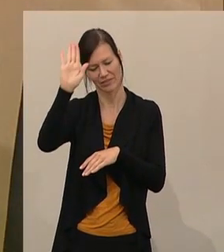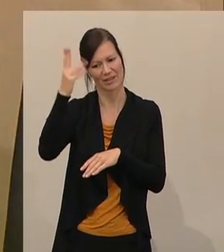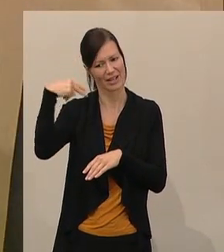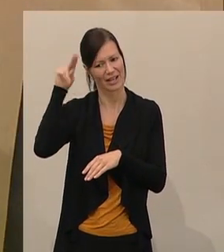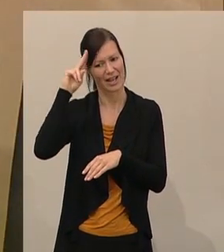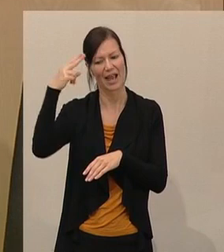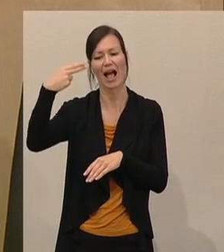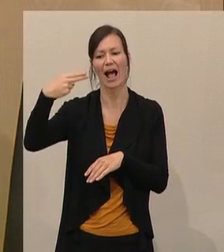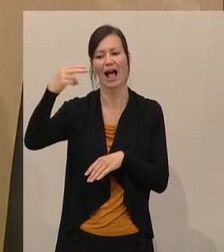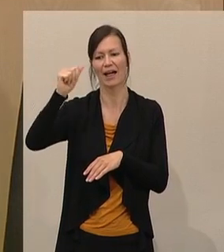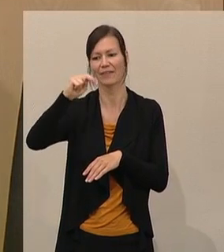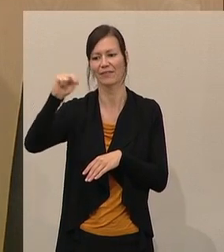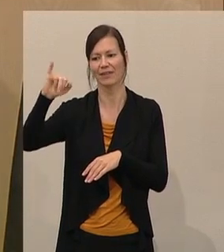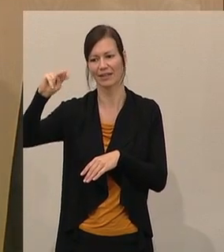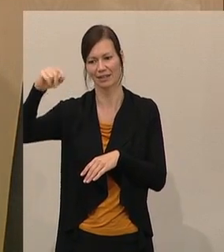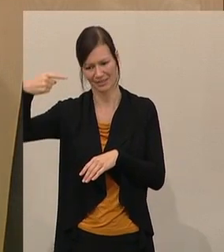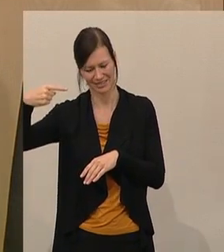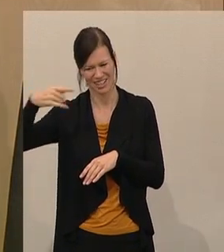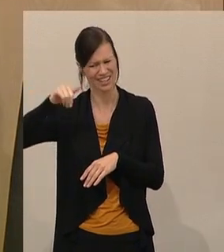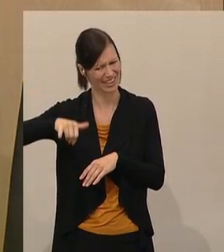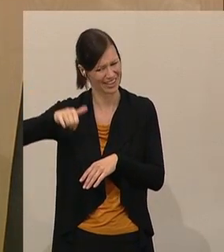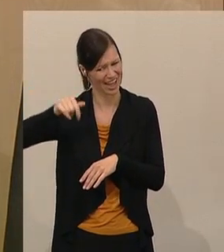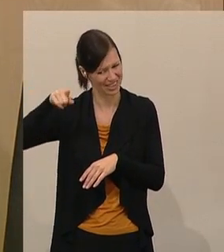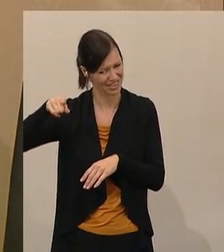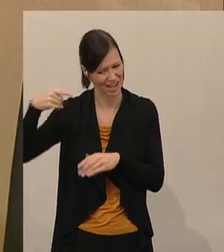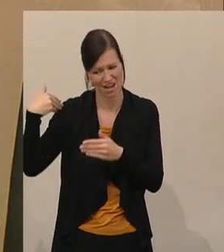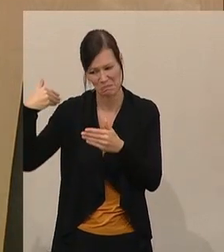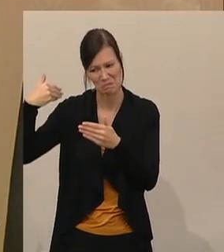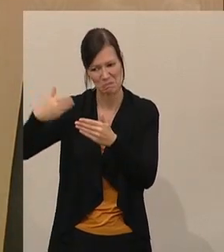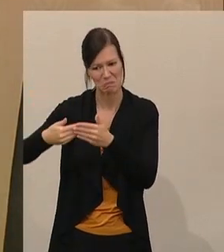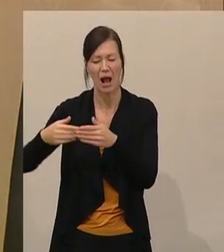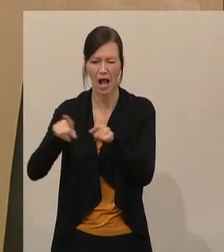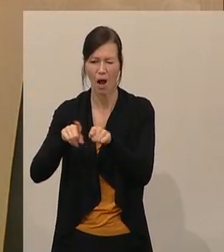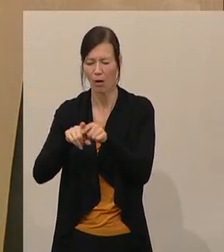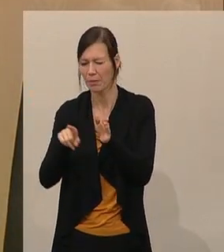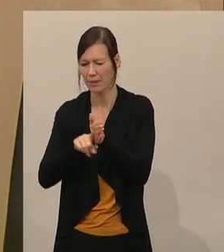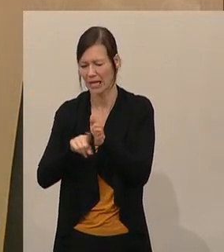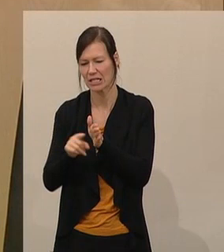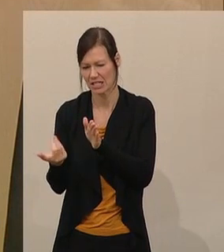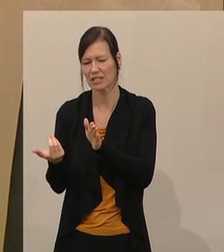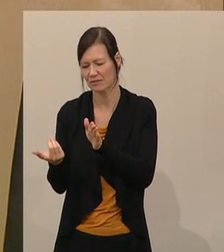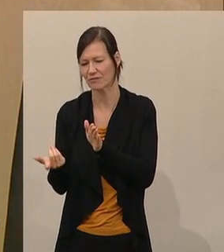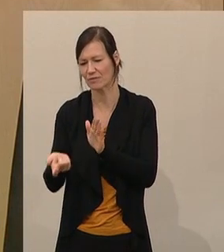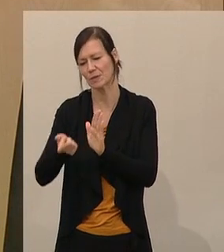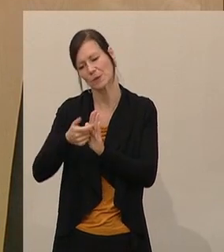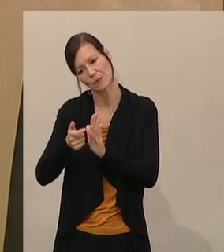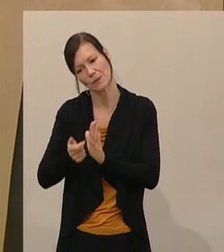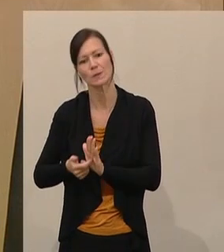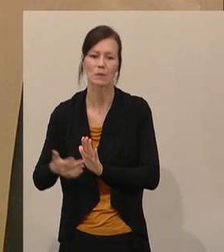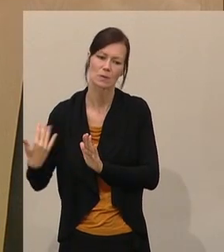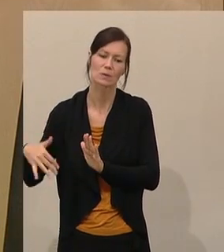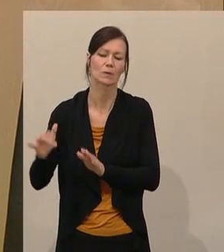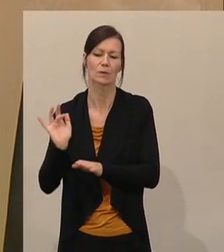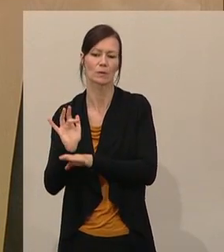BND-Chef war, der ja auch schon durchaus längere Zeit auch im negativen Sinn im Gespräch war, weil er verantwortlich gewesen sein soll,